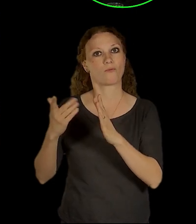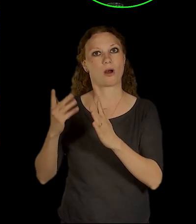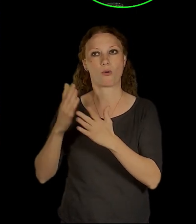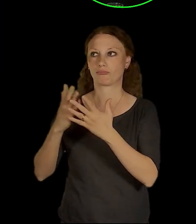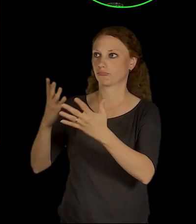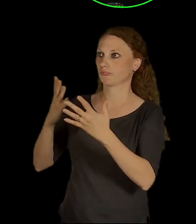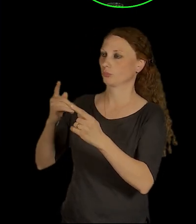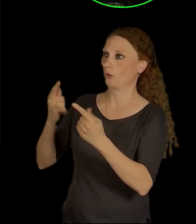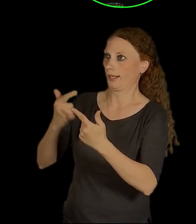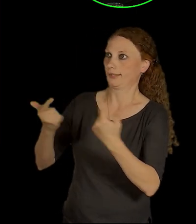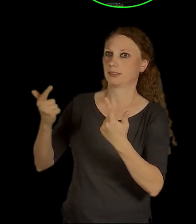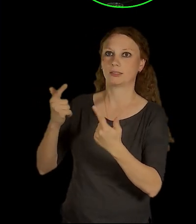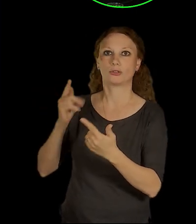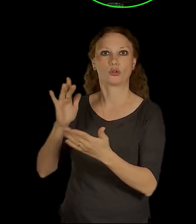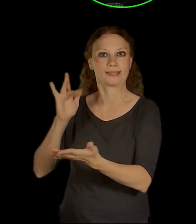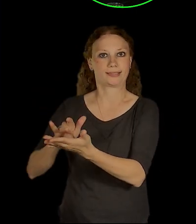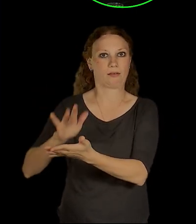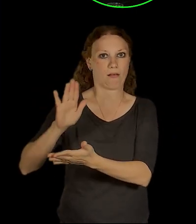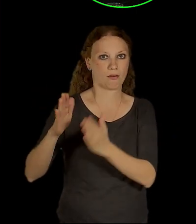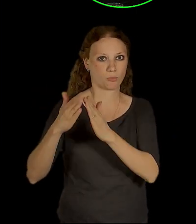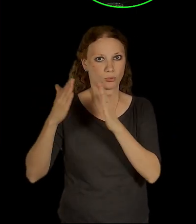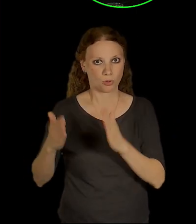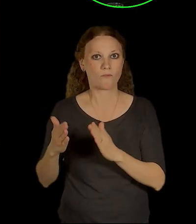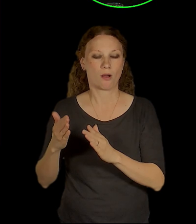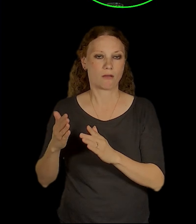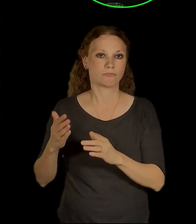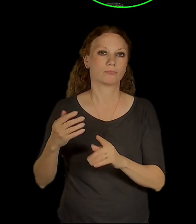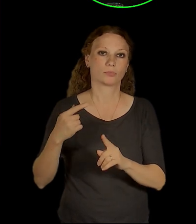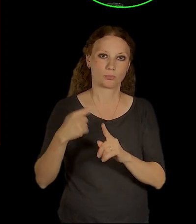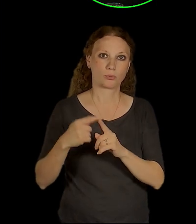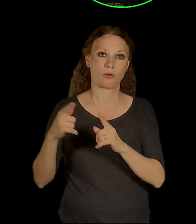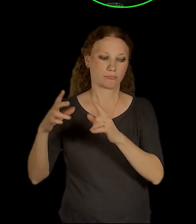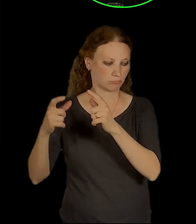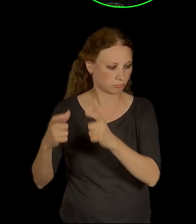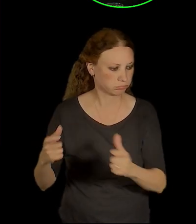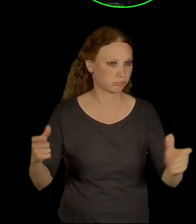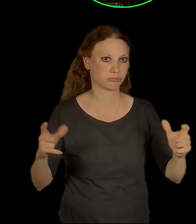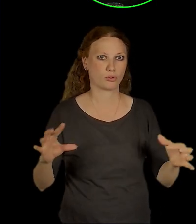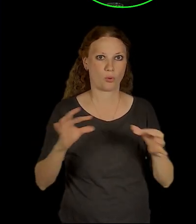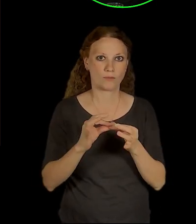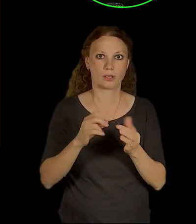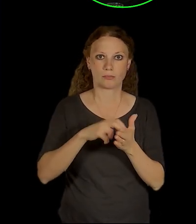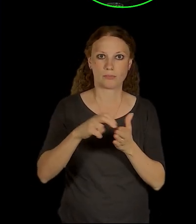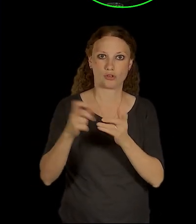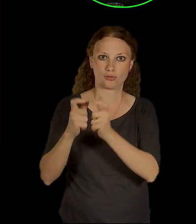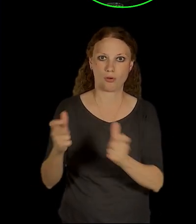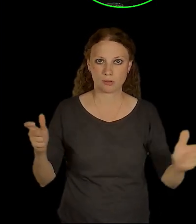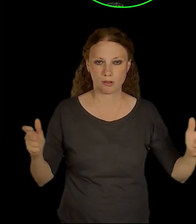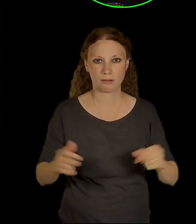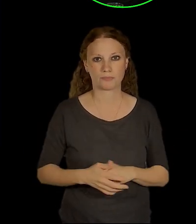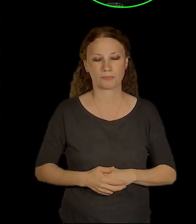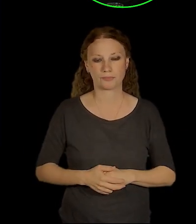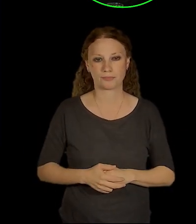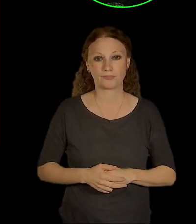bulváru. Pak vlastně jsme měli možnost tady ty ideji dospecifikovávat díky